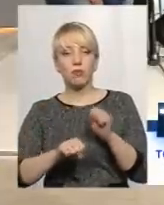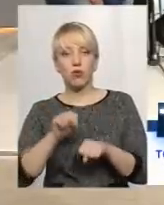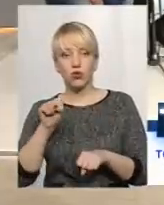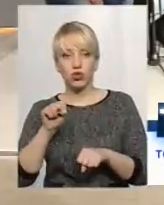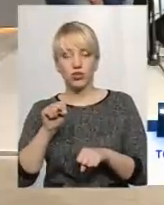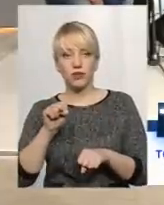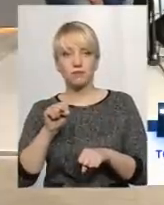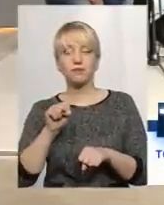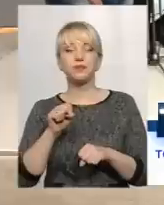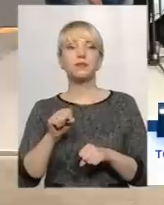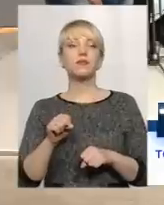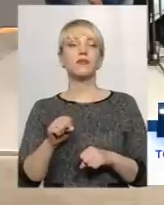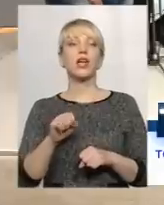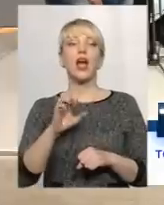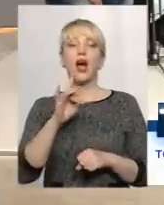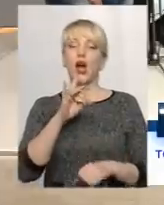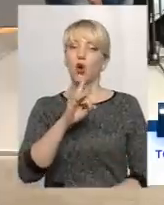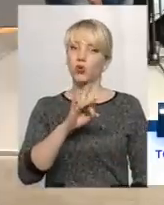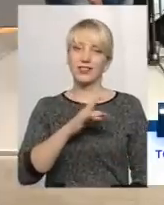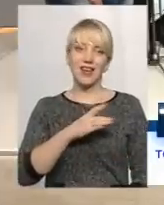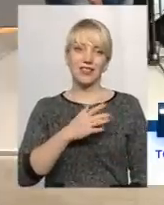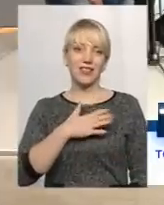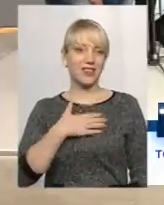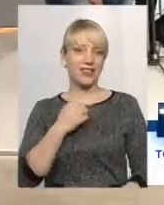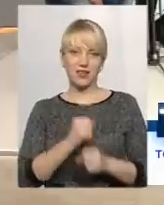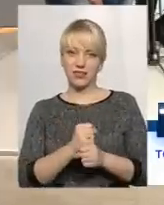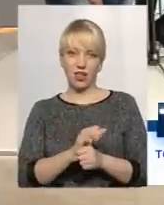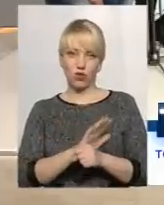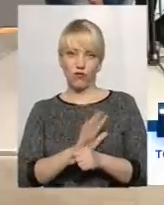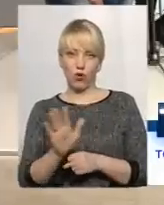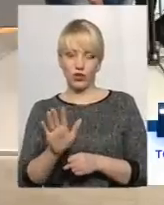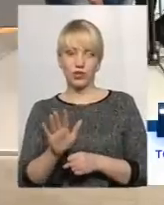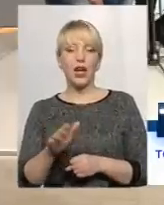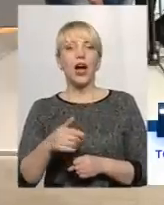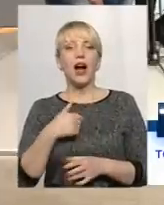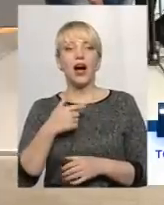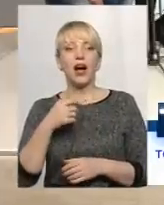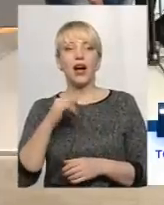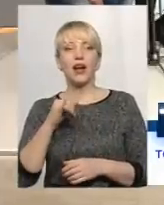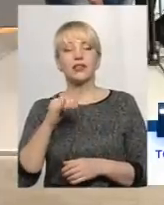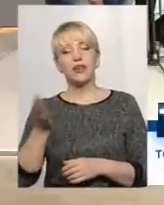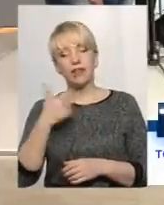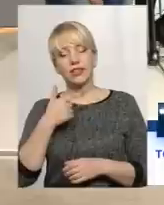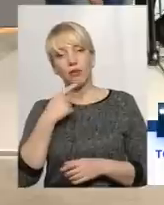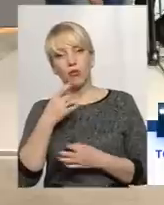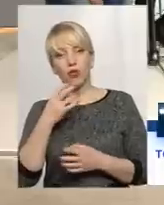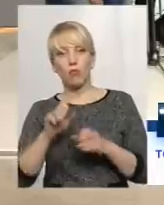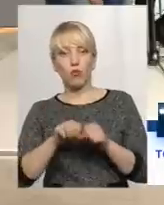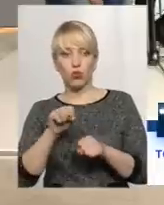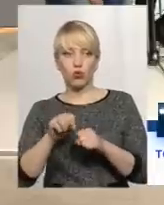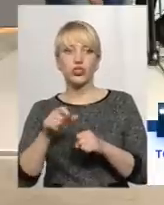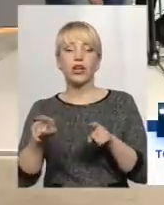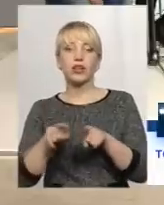Руслана, я бачу, незадоволений. Давайте я дійду до кінця по всіх порушеннях, можна щось не перебувати. Крім того,